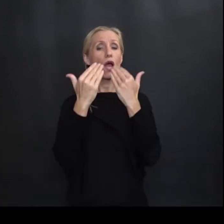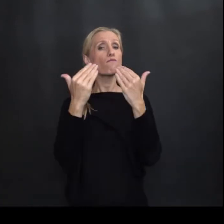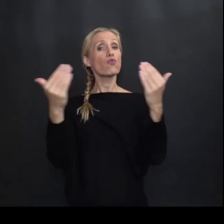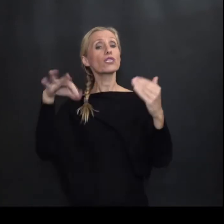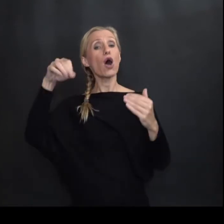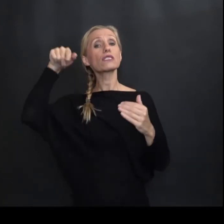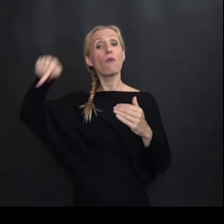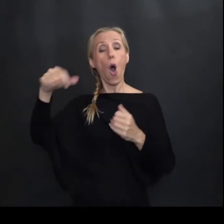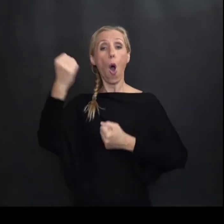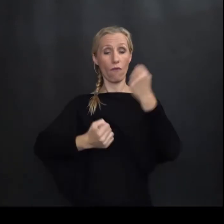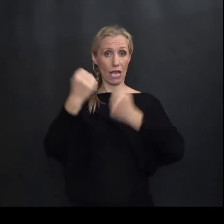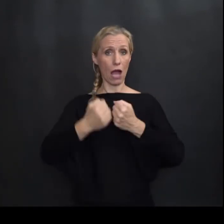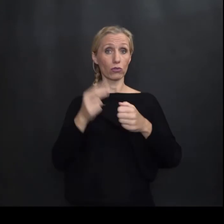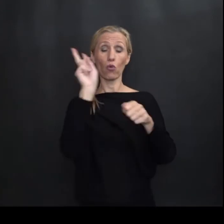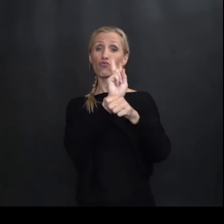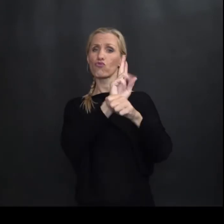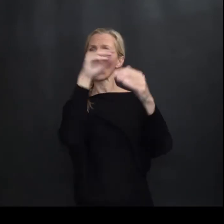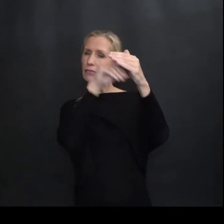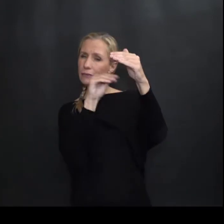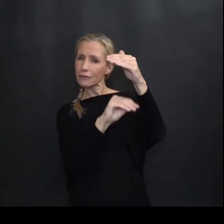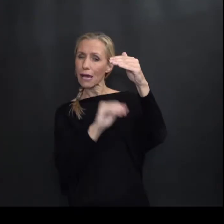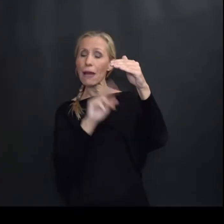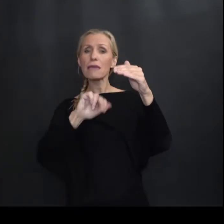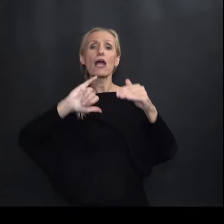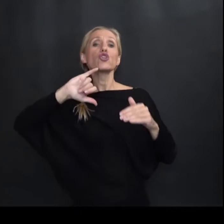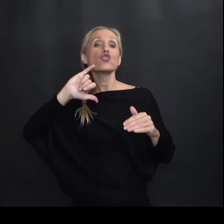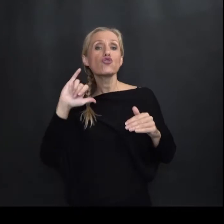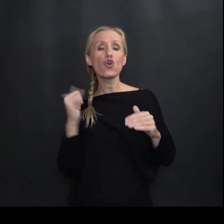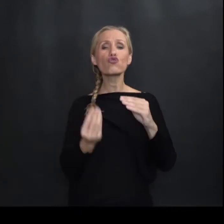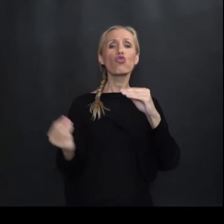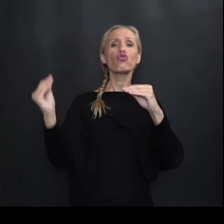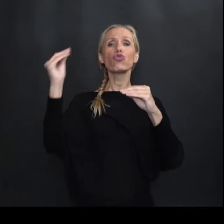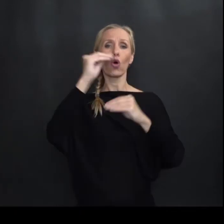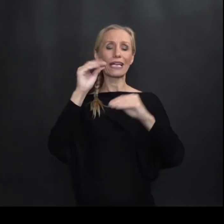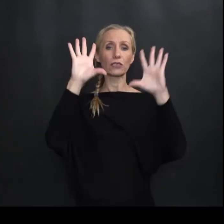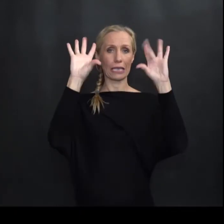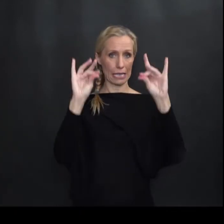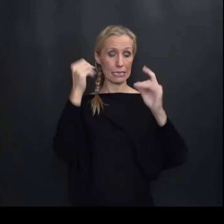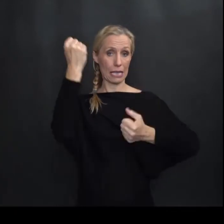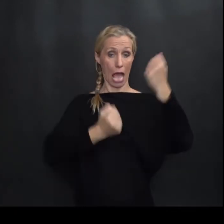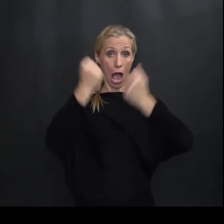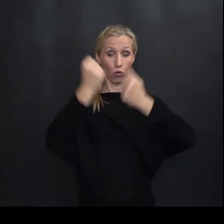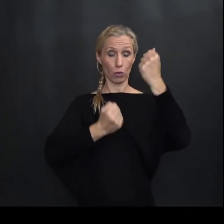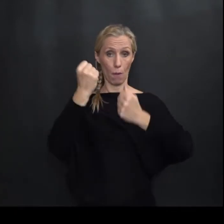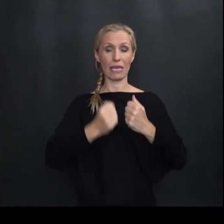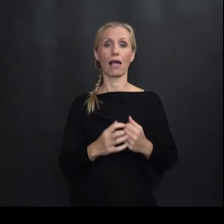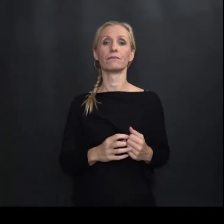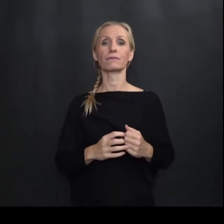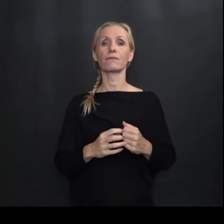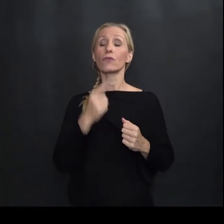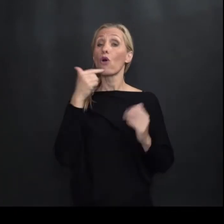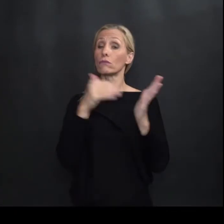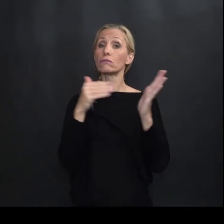muzej osim ovih automobila U svojim čuvaonicama Ima još dodatnih Deset automobila